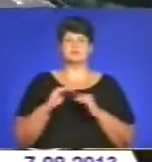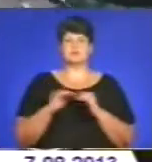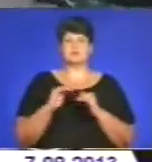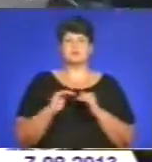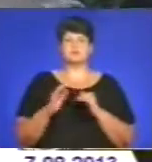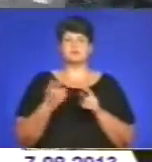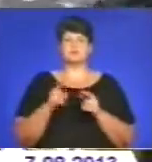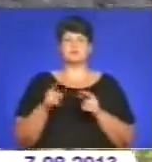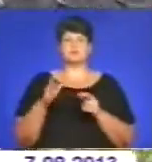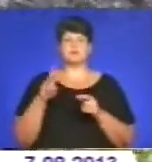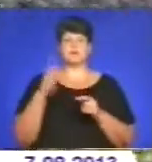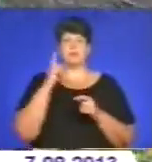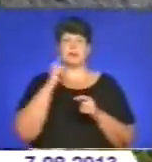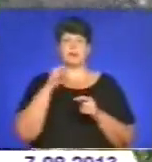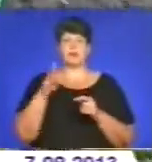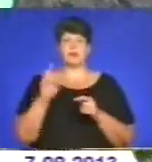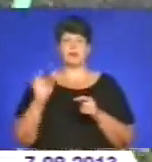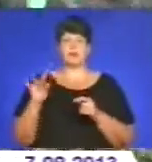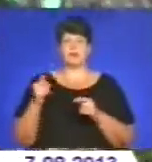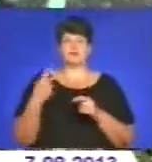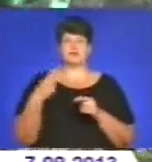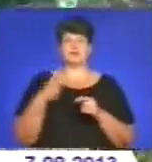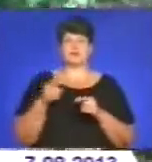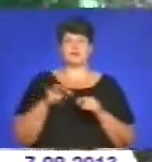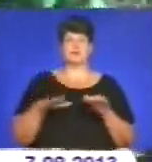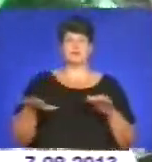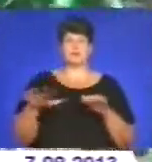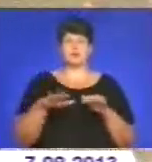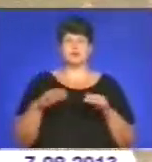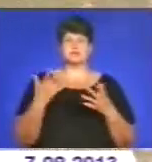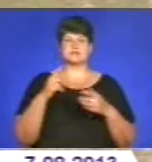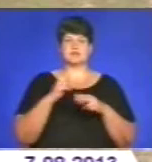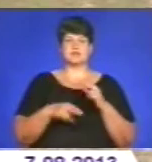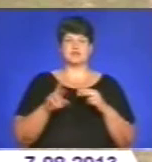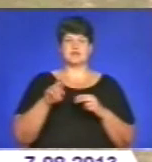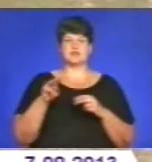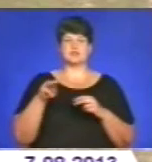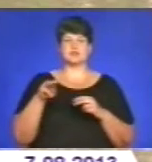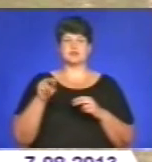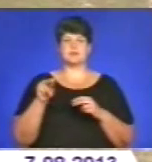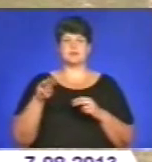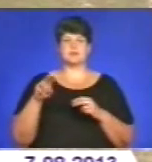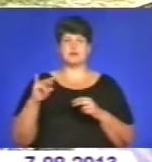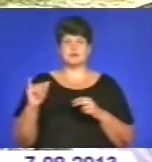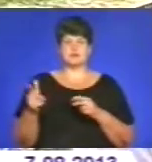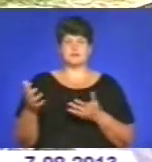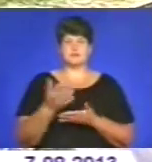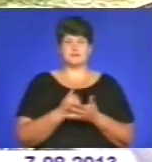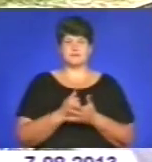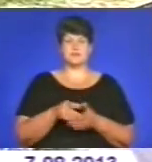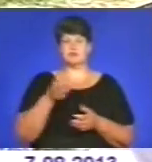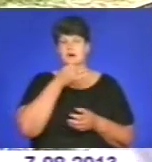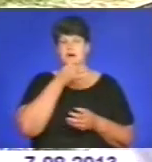зустріч з жниварями на 30-гектарній площі, де закінчують обмолот ячменю. Жнива добре йдуть. Роденько в кумбайну